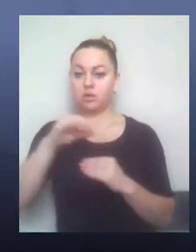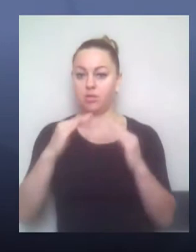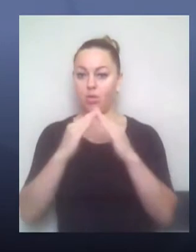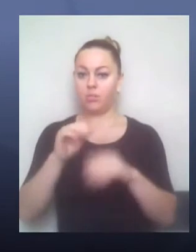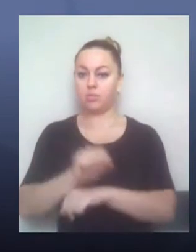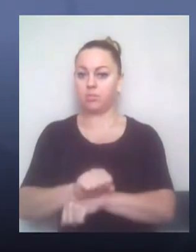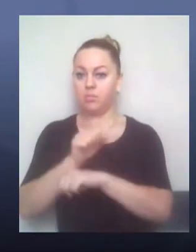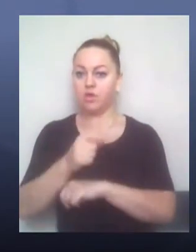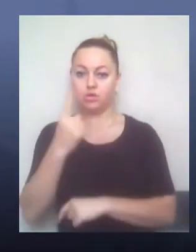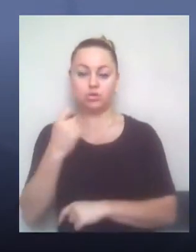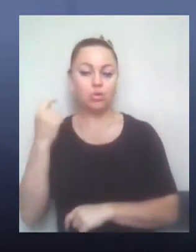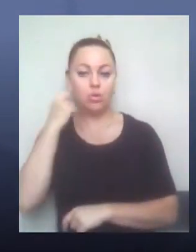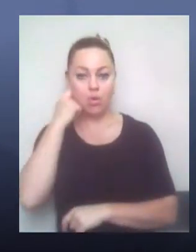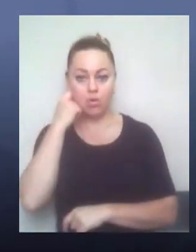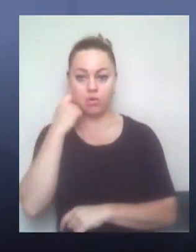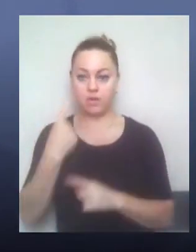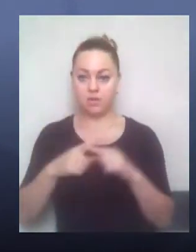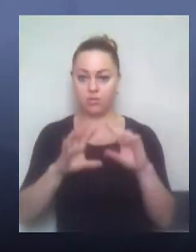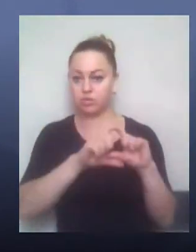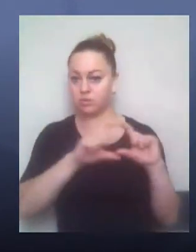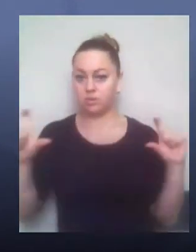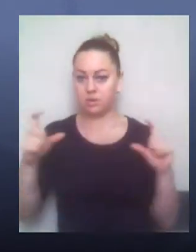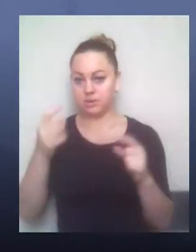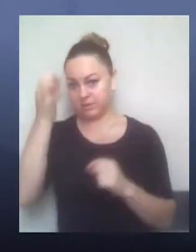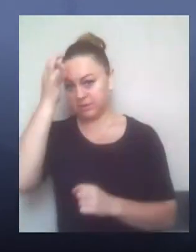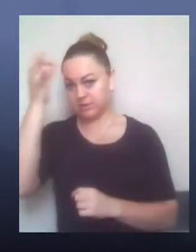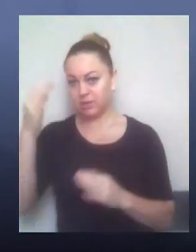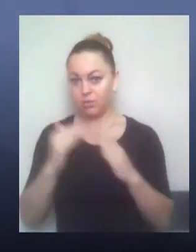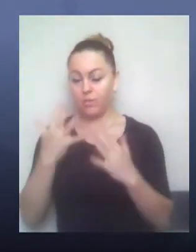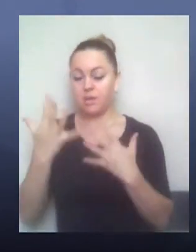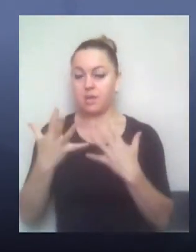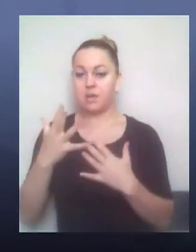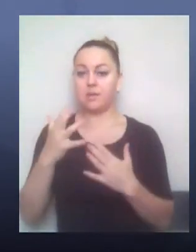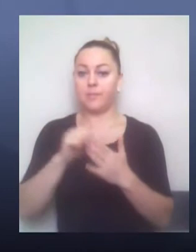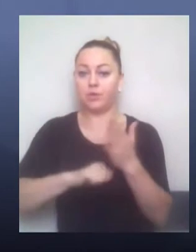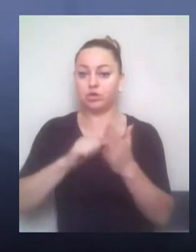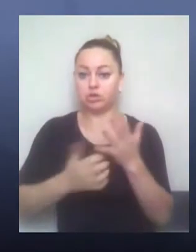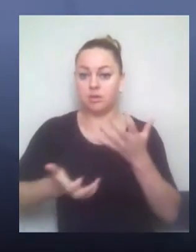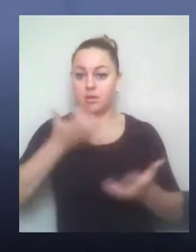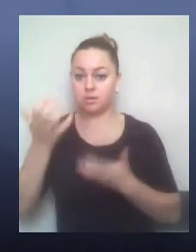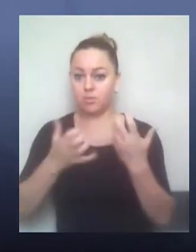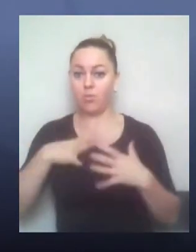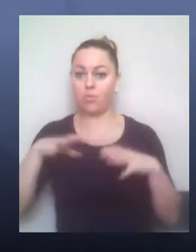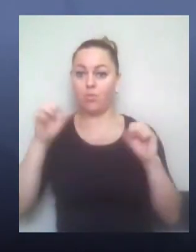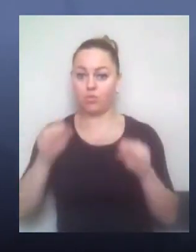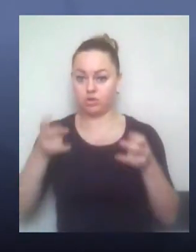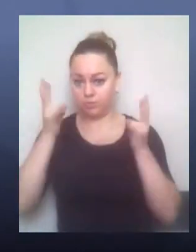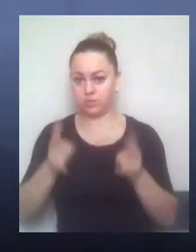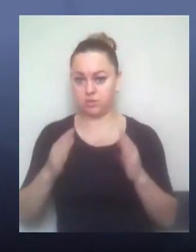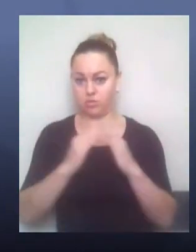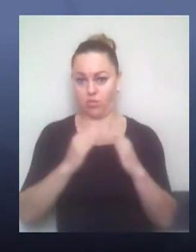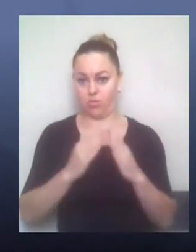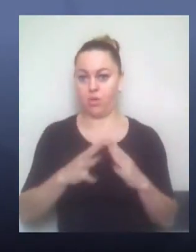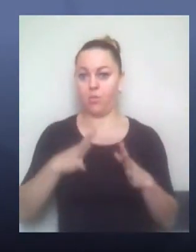вже, так сказати, єдиное целое. При цьому розборі наш дом, пам'ятник архітектури, може пострадати, то есть може